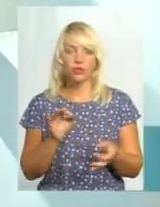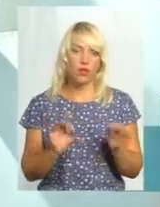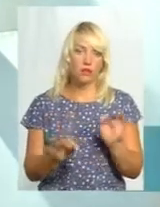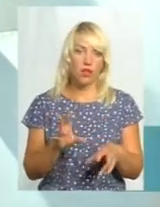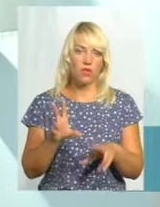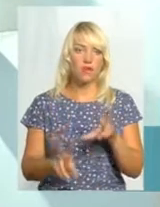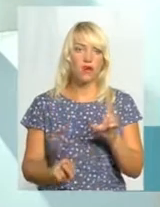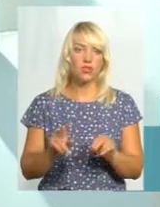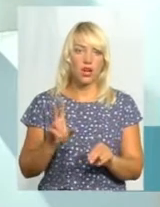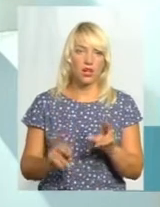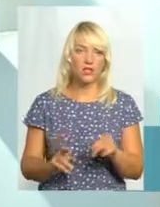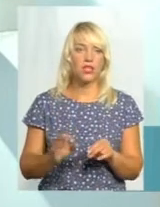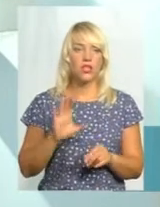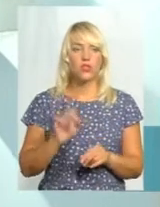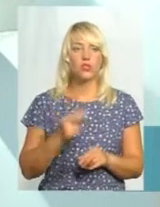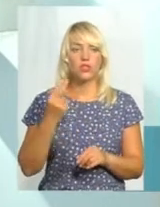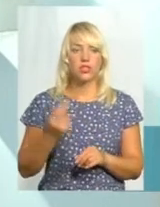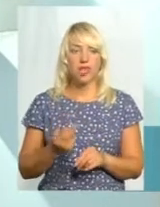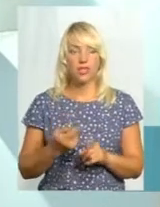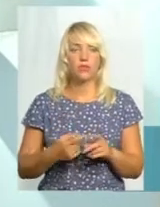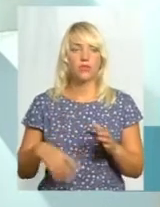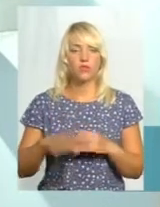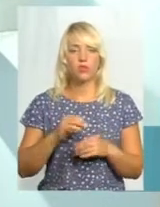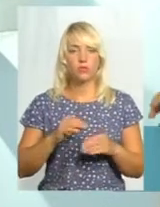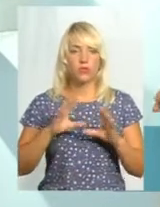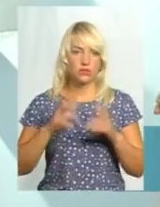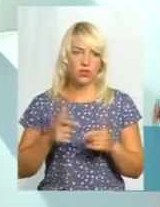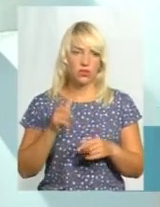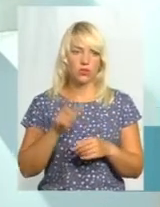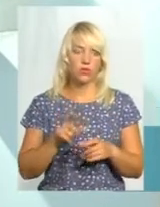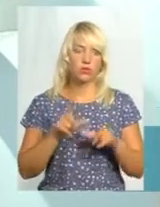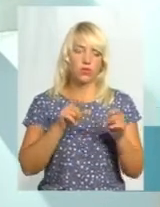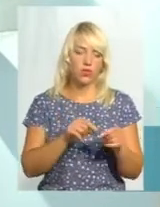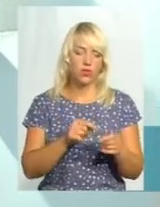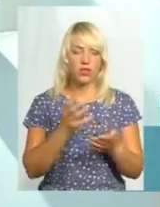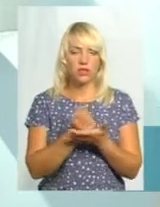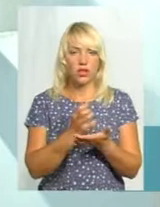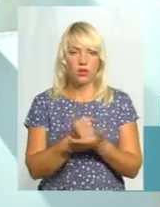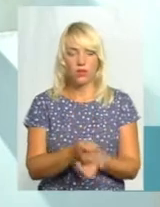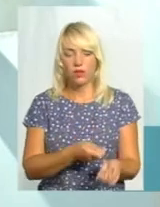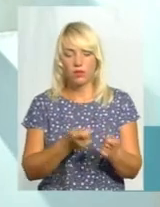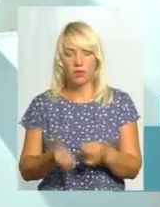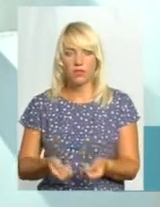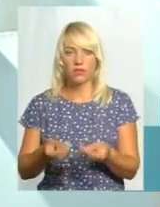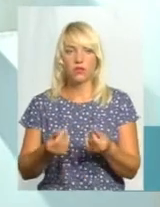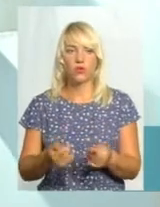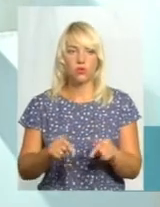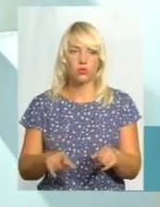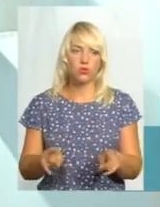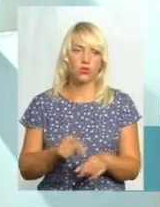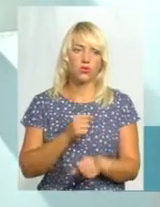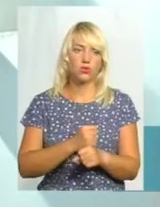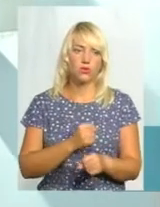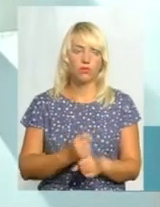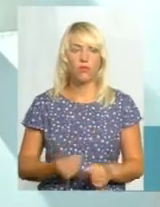вважається, в соціальній сфері і у всьому світі. Людина поїхала, заробила, привезла сюди ці кошти, щось тут зробила,